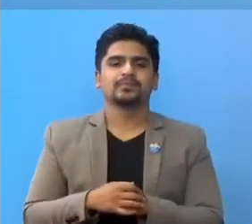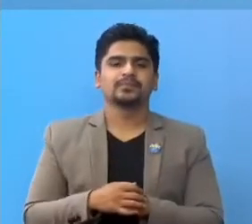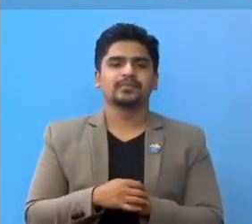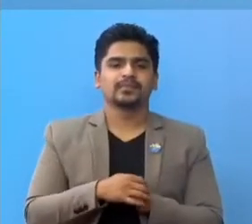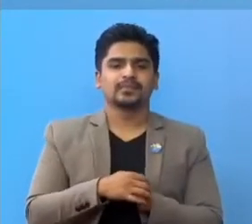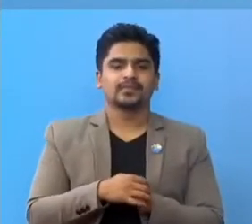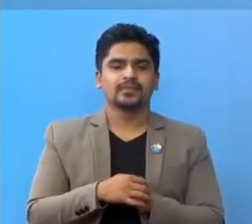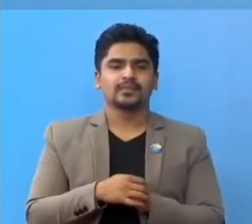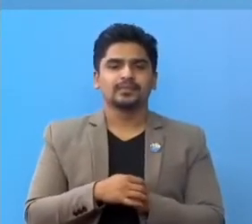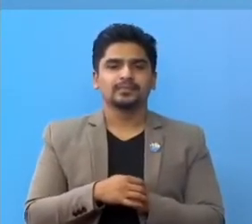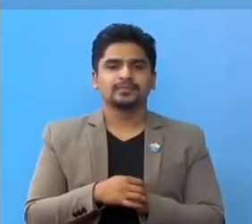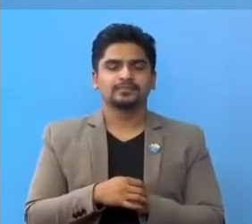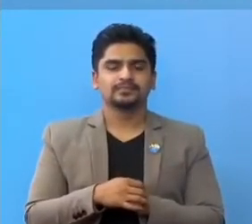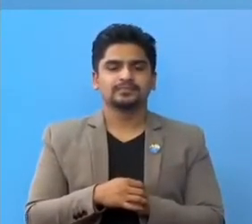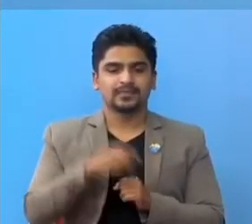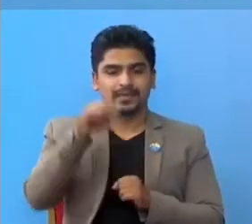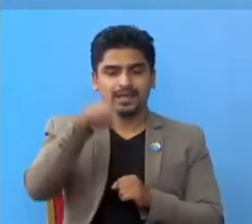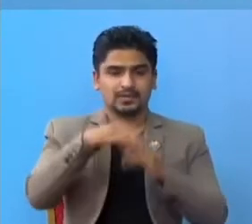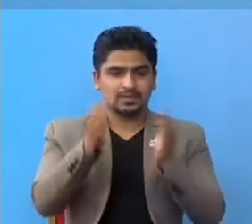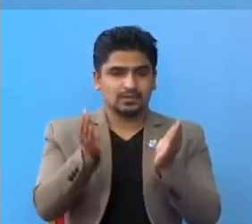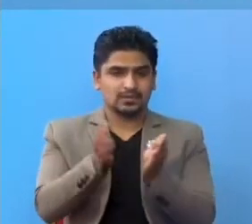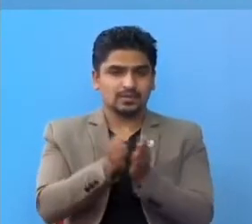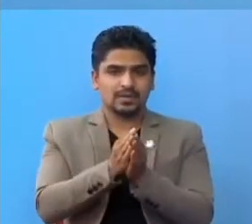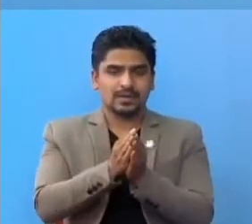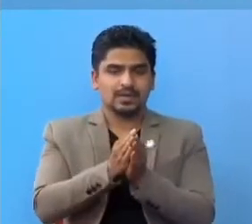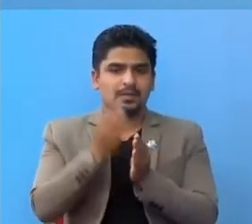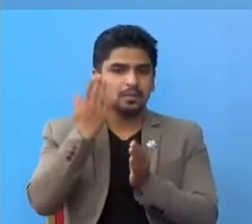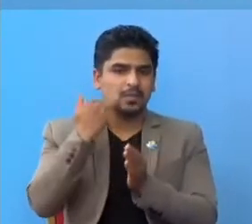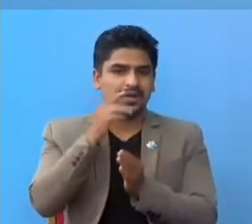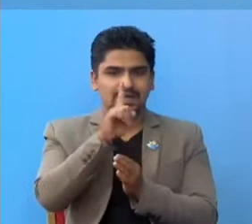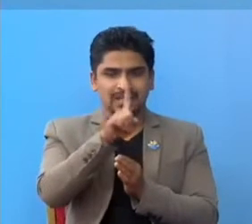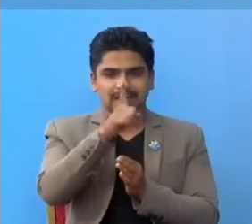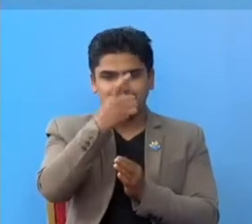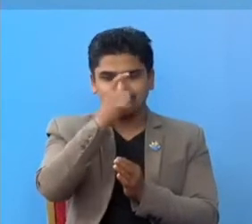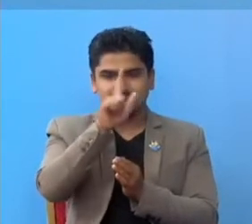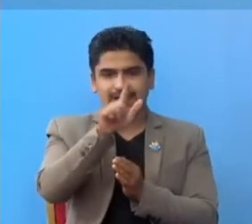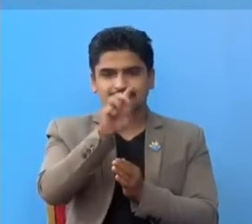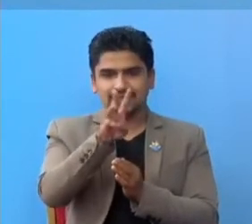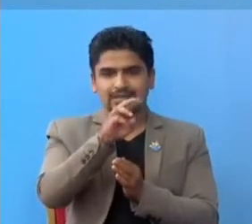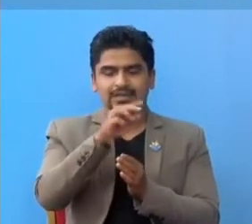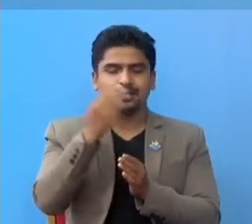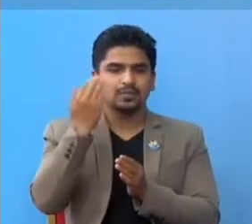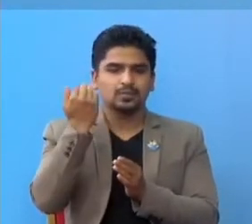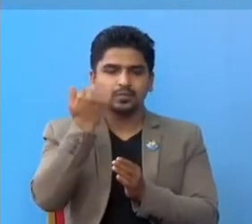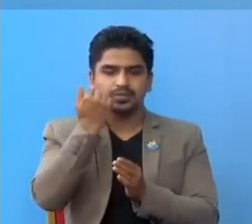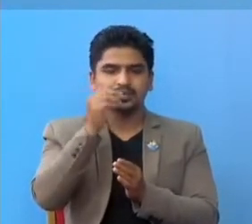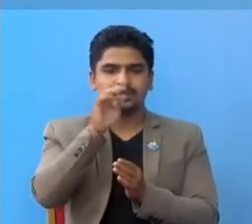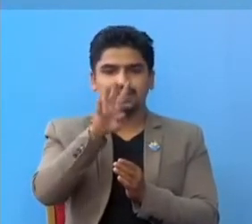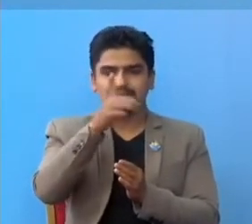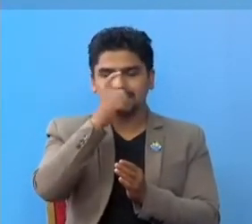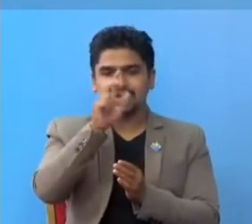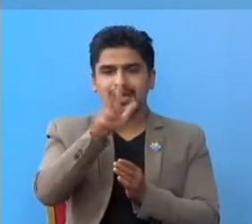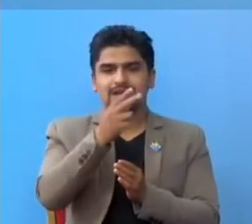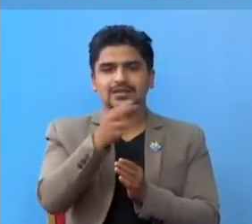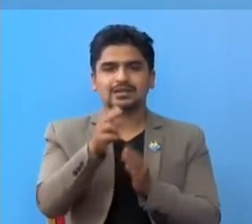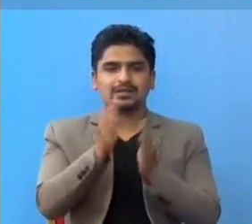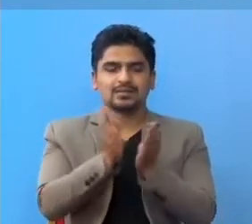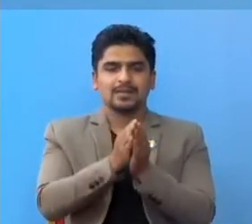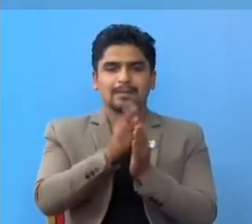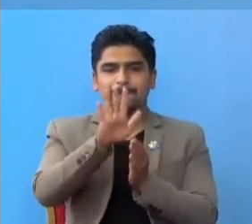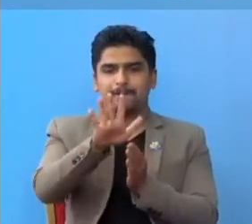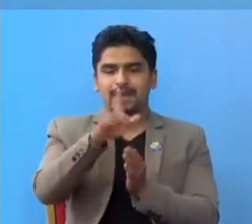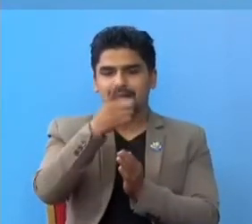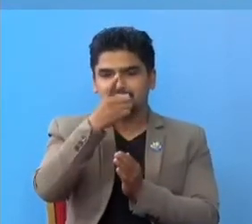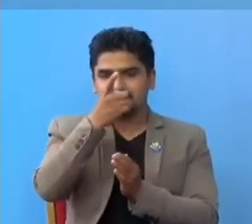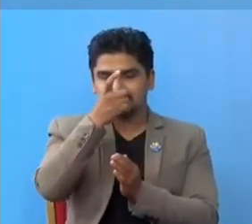आजो जम्मा मैला एक से त्रिय अप्तर पूरुस चार से आठ गरी जम्मा पांच